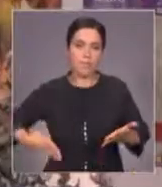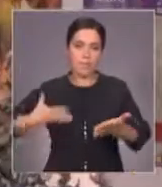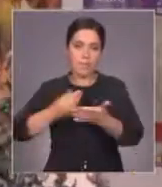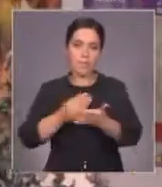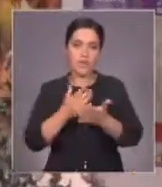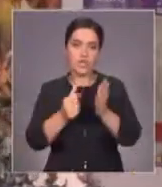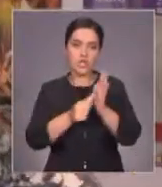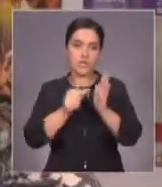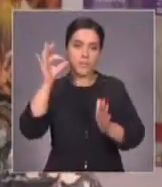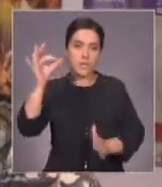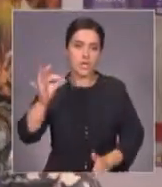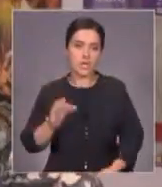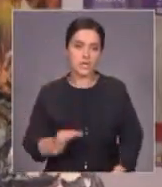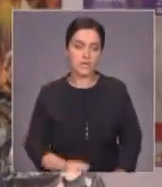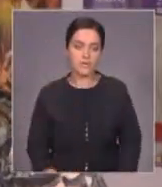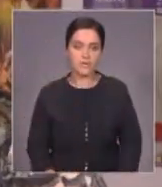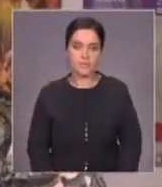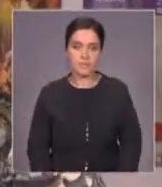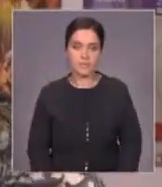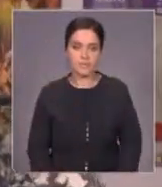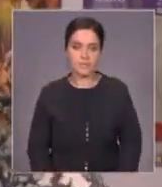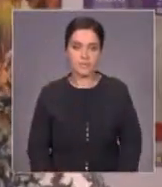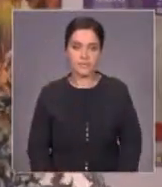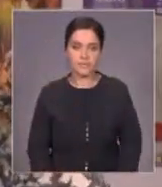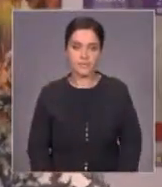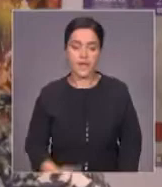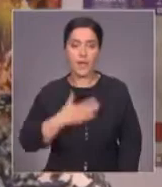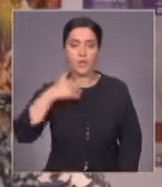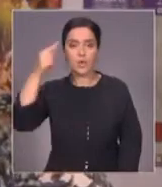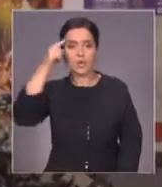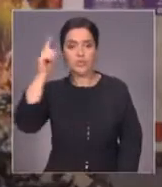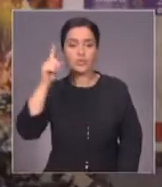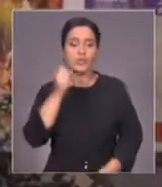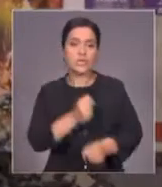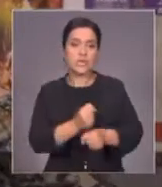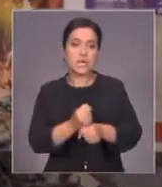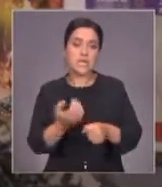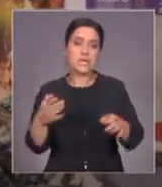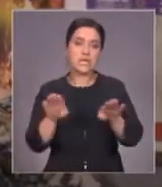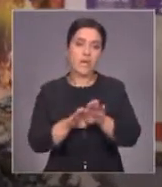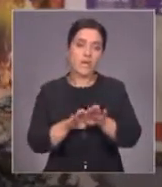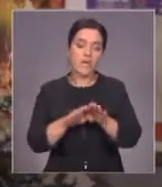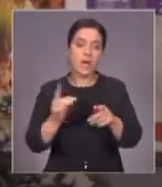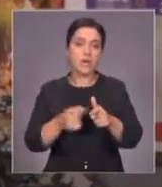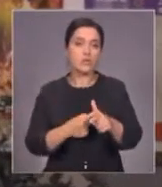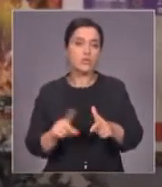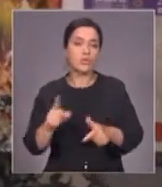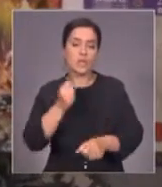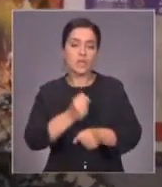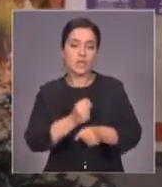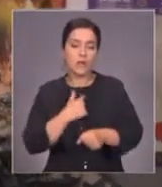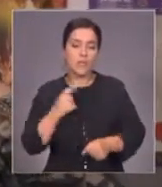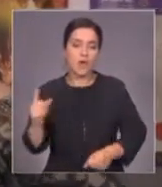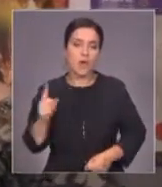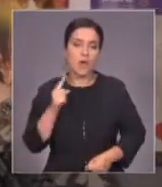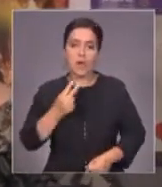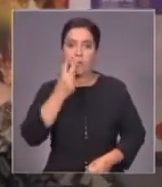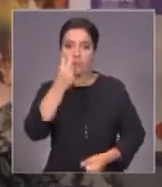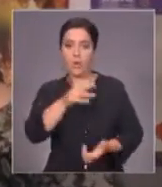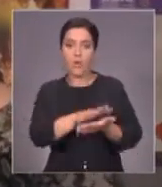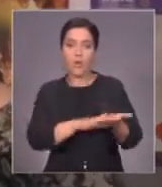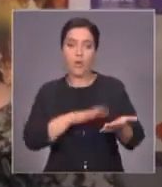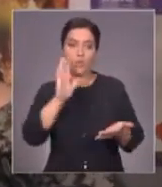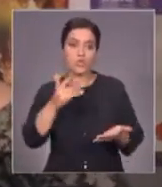цене. Мы думали, что нам делать, закрываться, не закрываться. Но решили подождать, решили посмотреть, что будет дальше. Потом